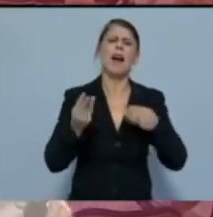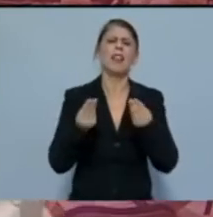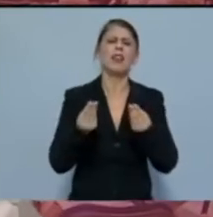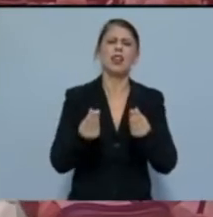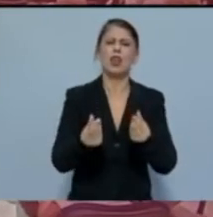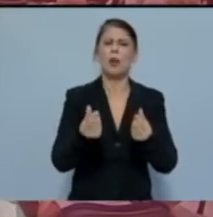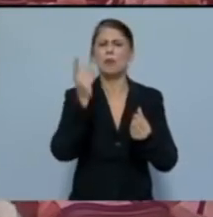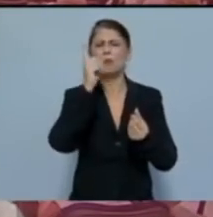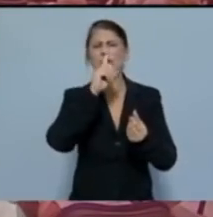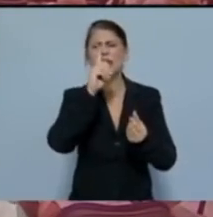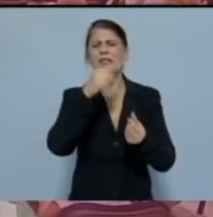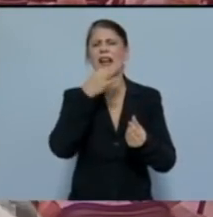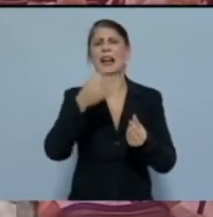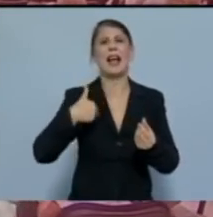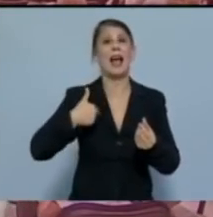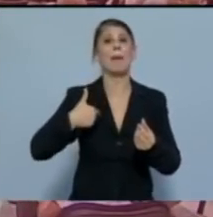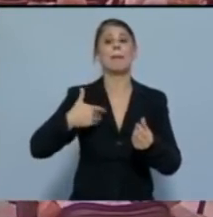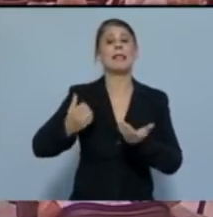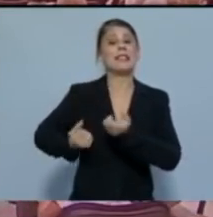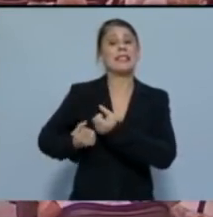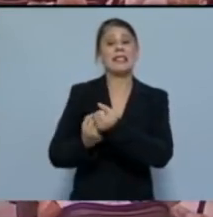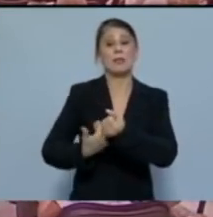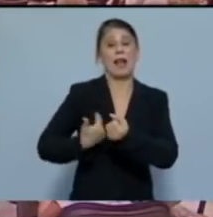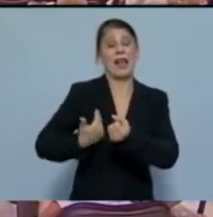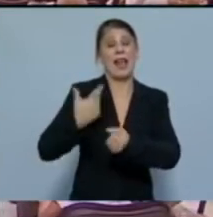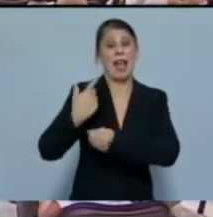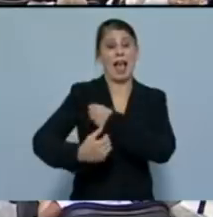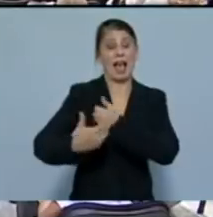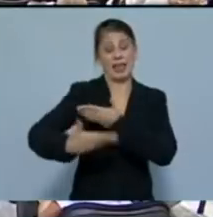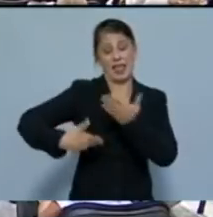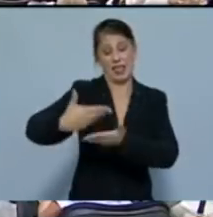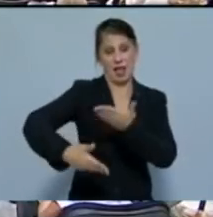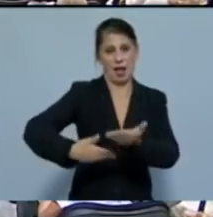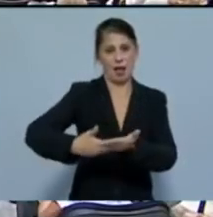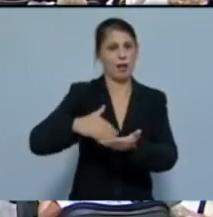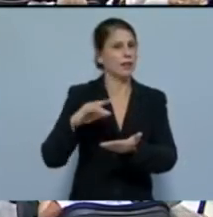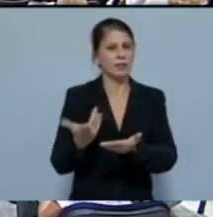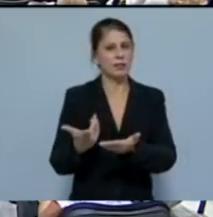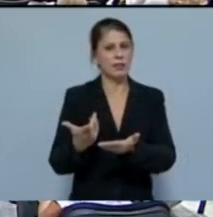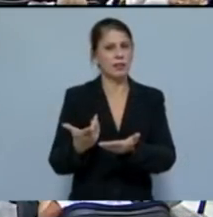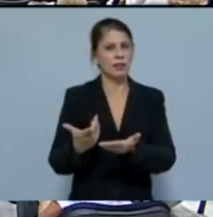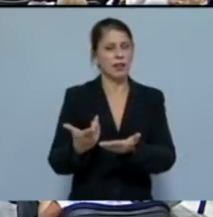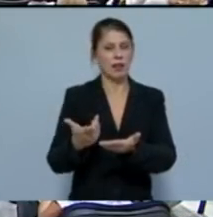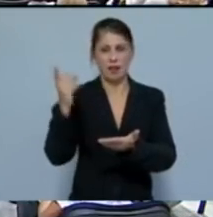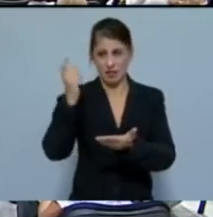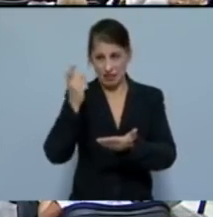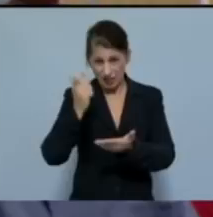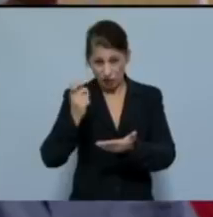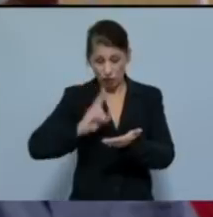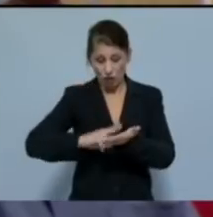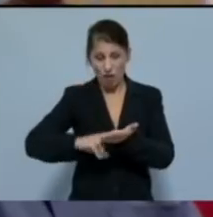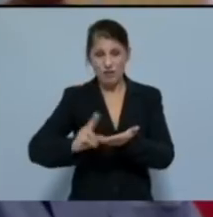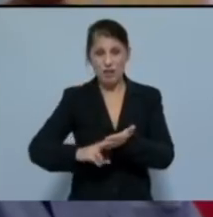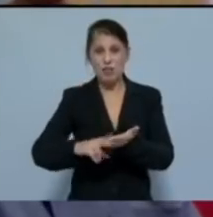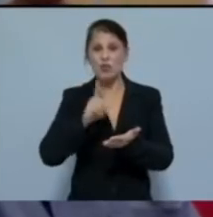γενιάς διαμορφώνει ένα σύγχρονο εργασιακό και ασφαλιστικό μεσαίωνα για τους νέους σε